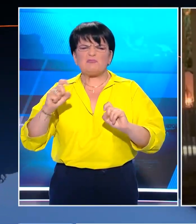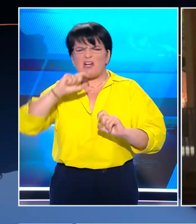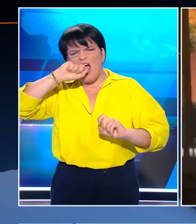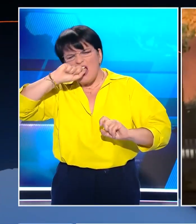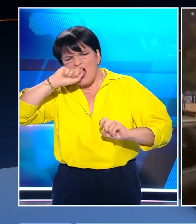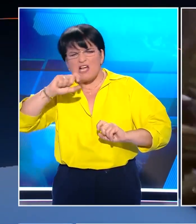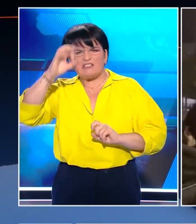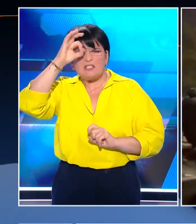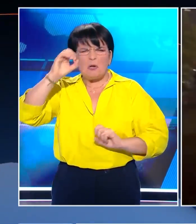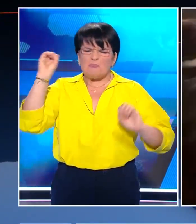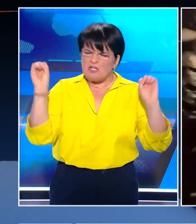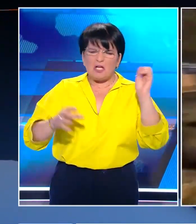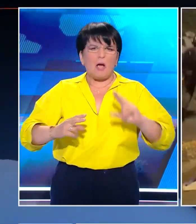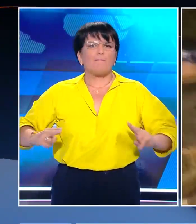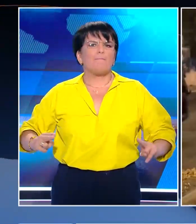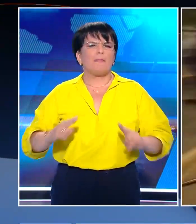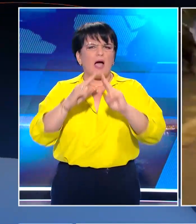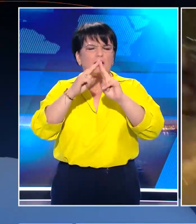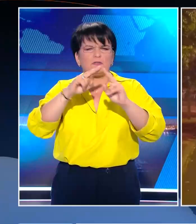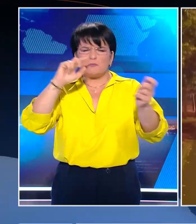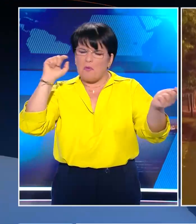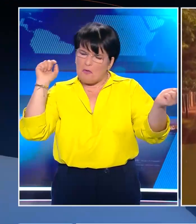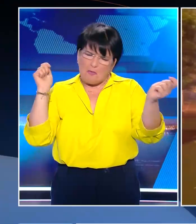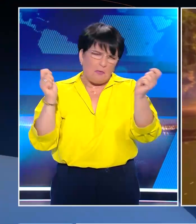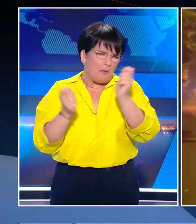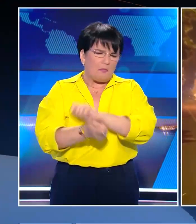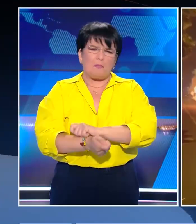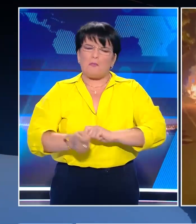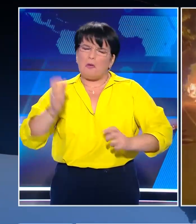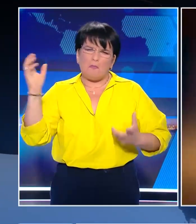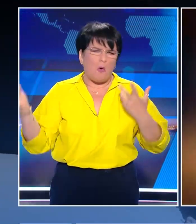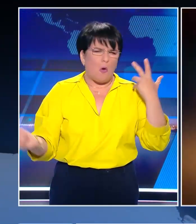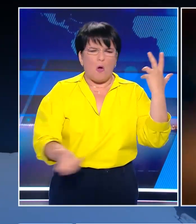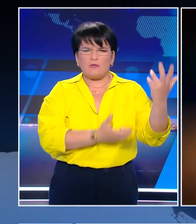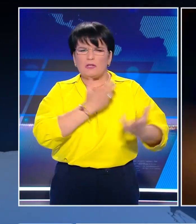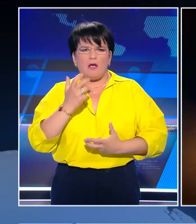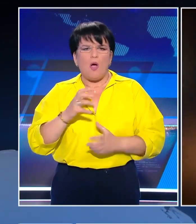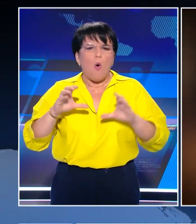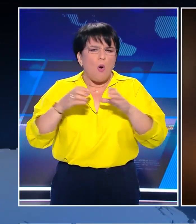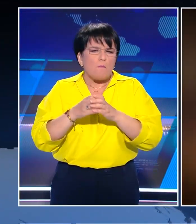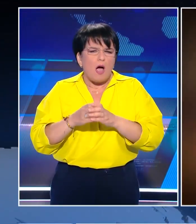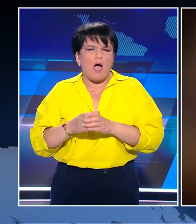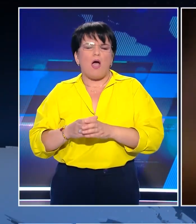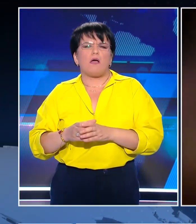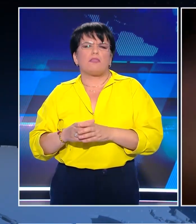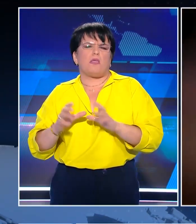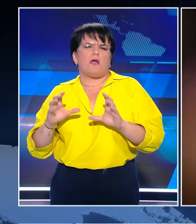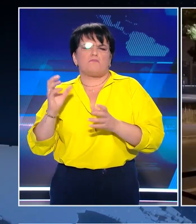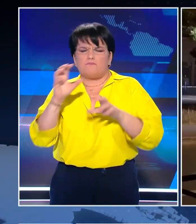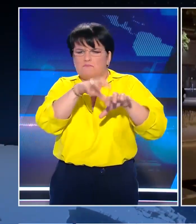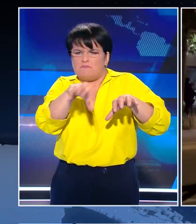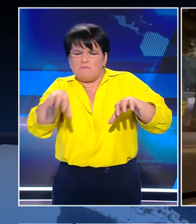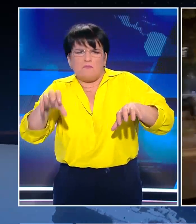αστυνομικών δυνάμεων. Το Παρίσι μετατρέπεται σε εμπόλεμη ζώνη για άλλη μία βραδιά. Ομάδα διαδηλωτών στείνει οδοφράγματα.